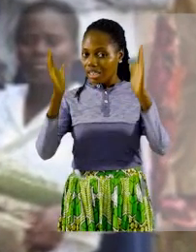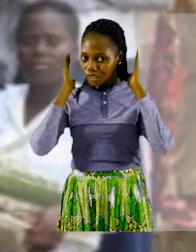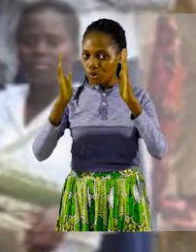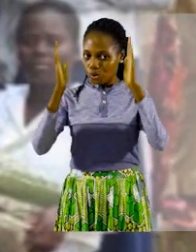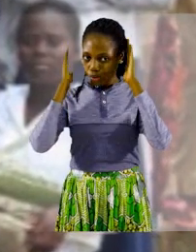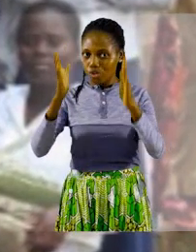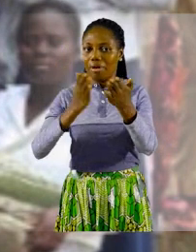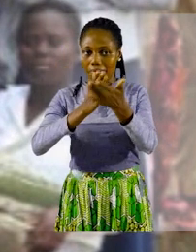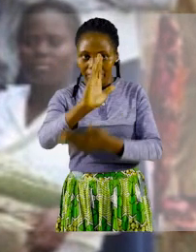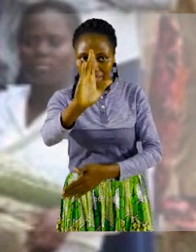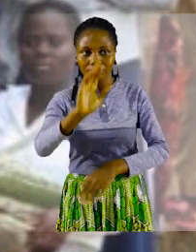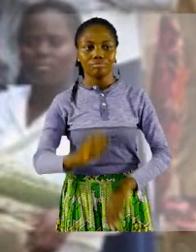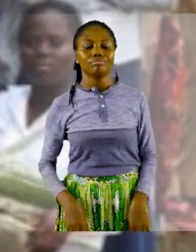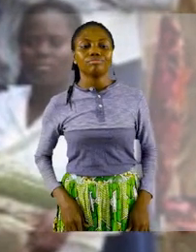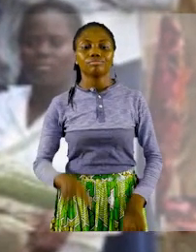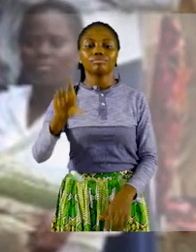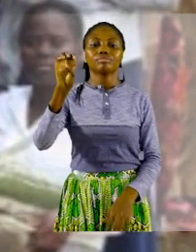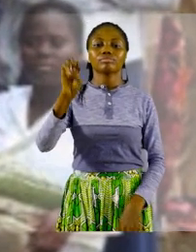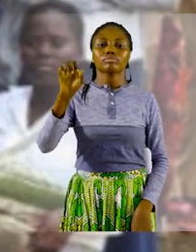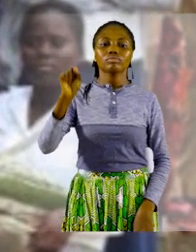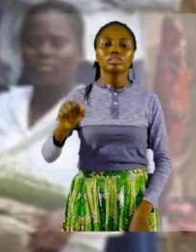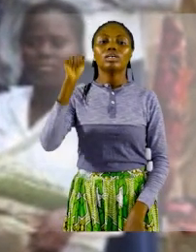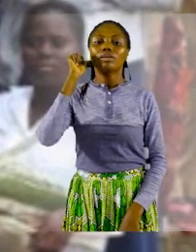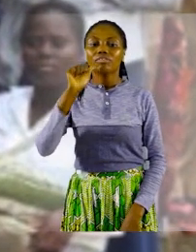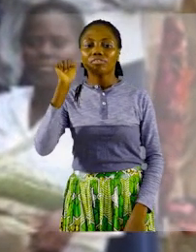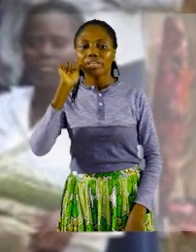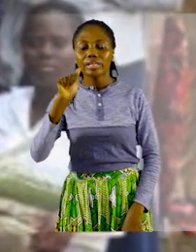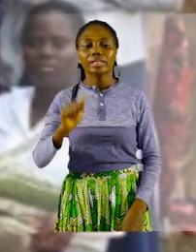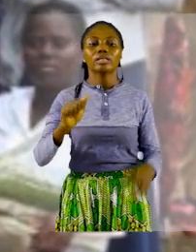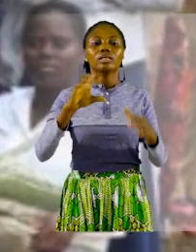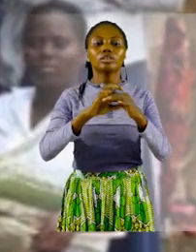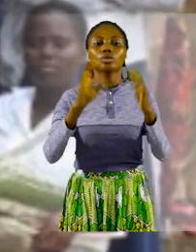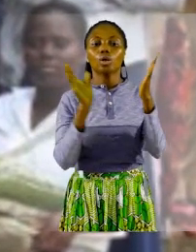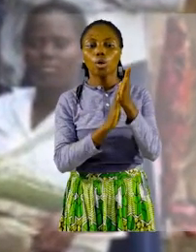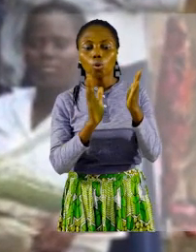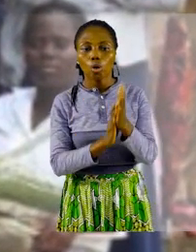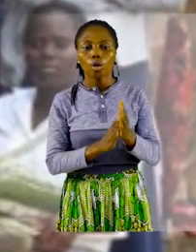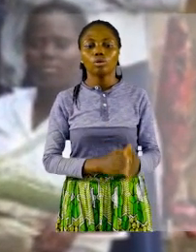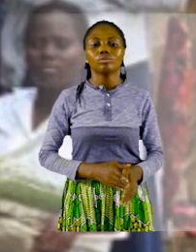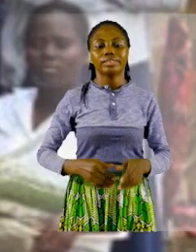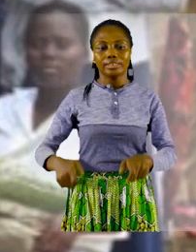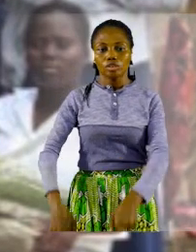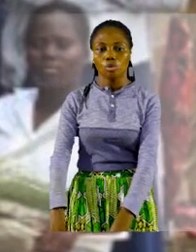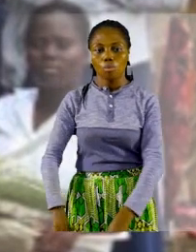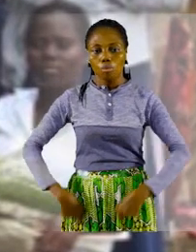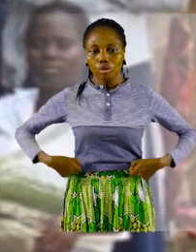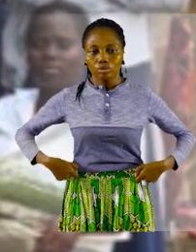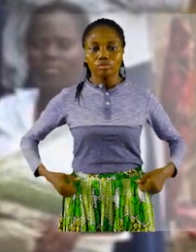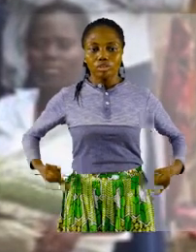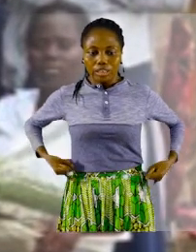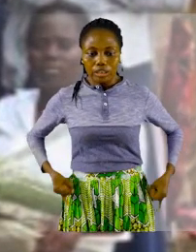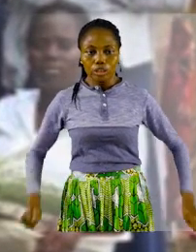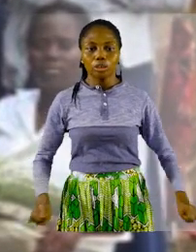Les filles de l'école portent des jupes bleues et des robes bleu ciel.